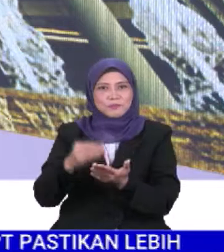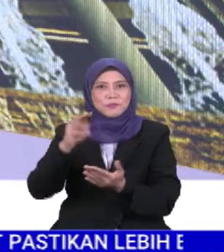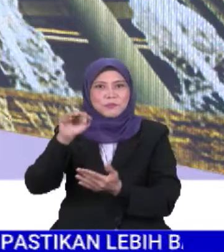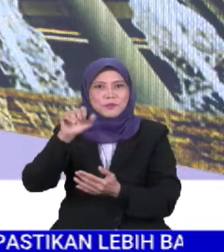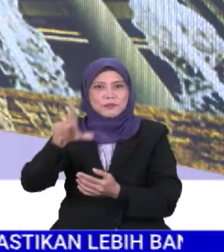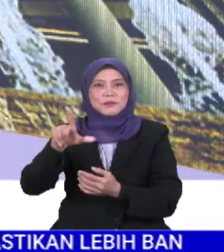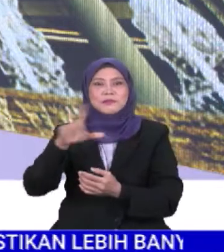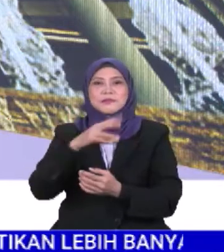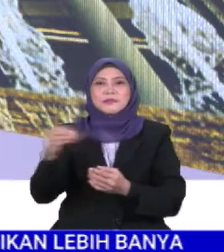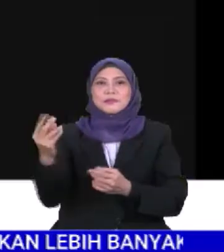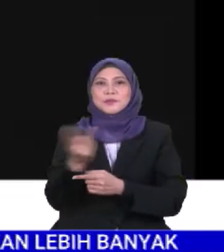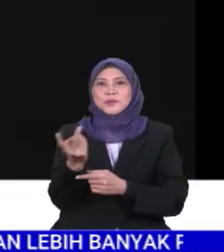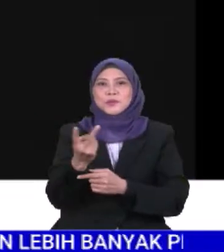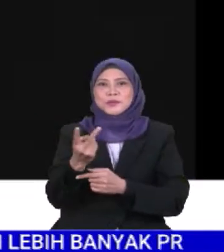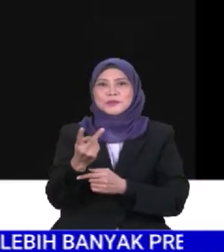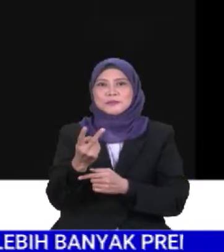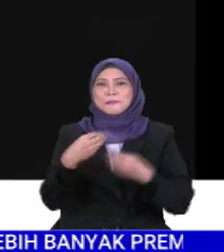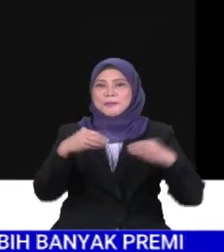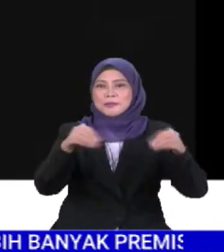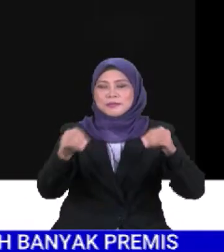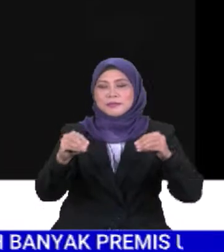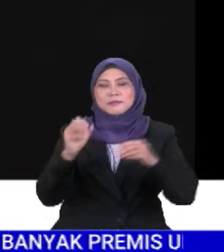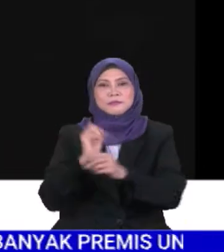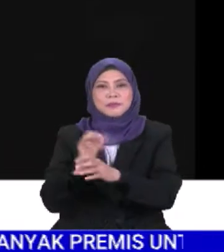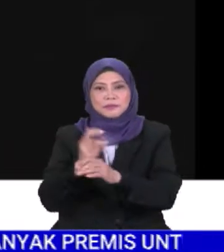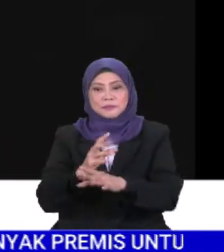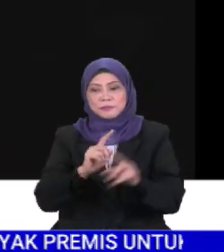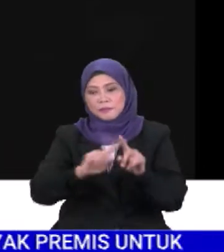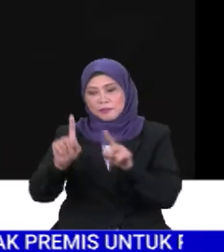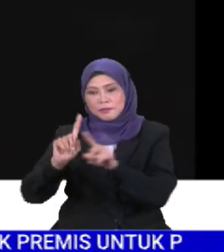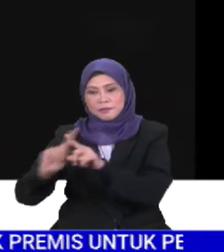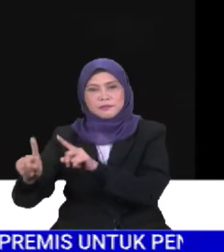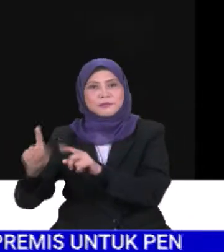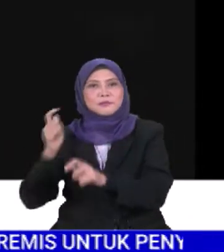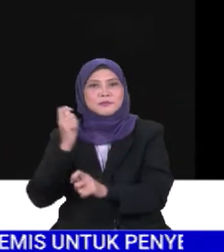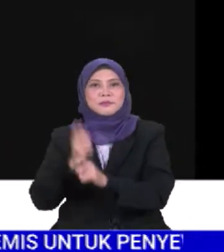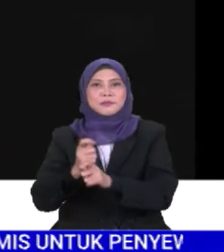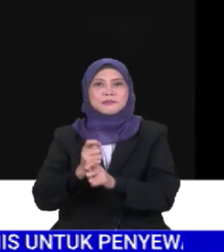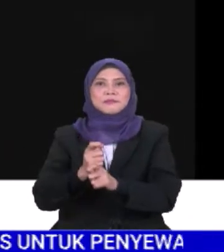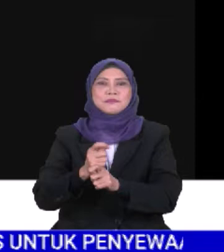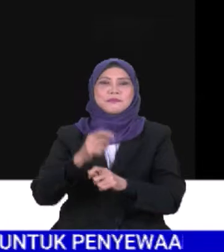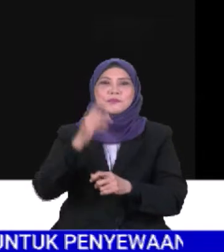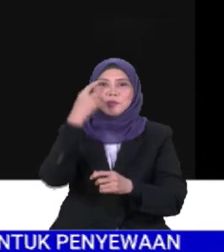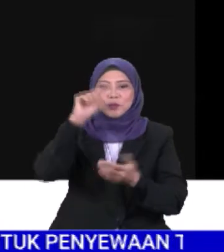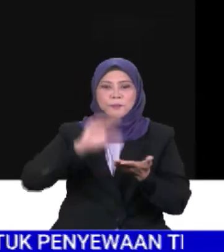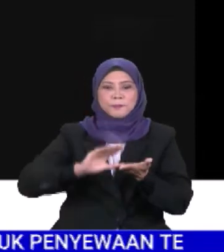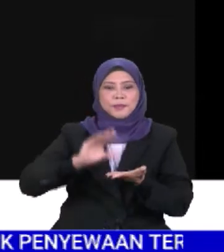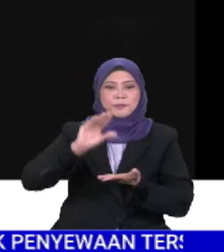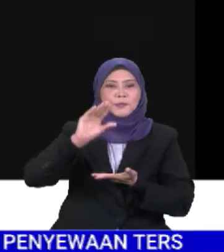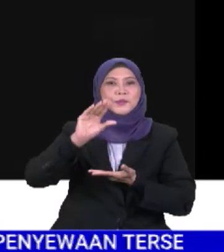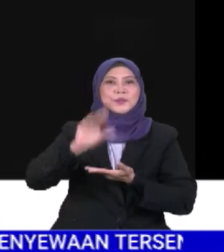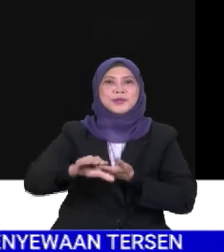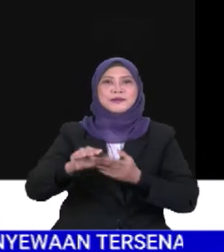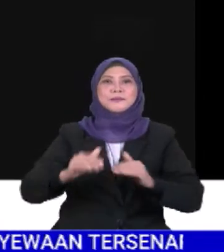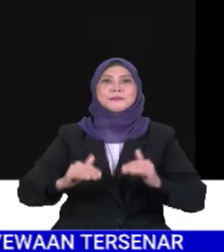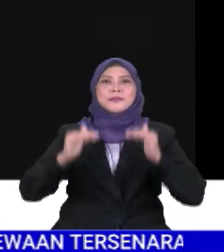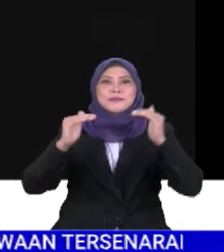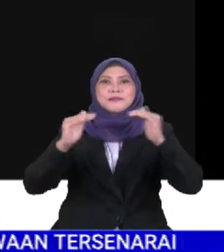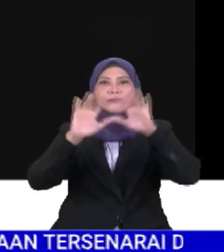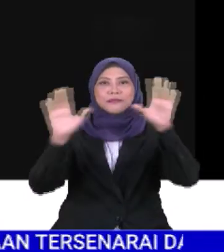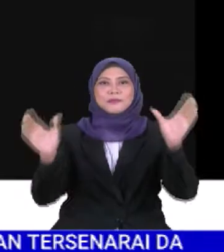Kedua-dua pasaran itu dipilih sebagai usaha mempelbagai dan mengukuhkan portfolio pelaburan di peringkat global.